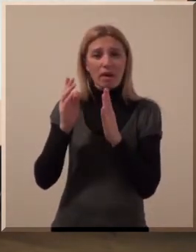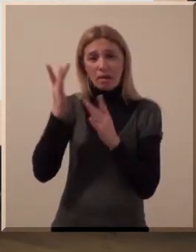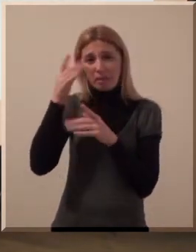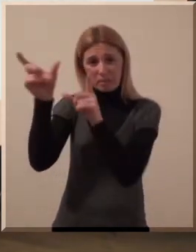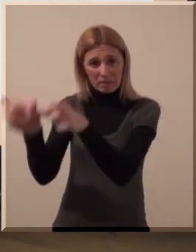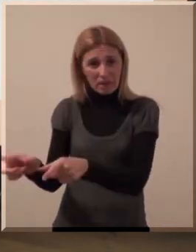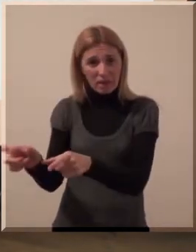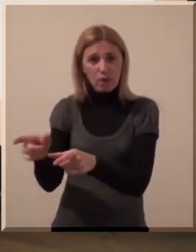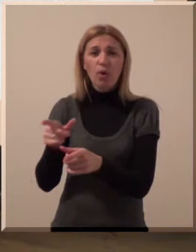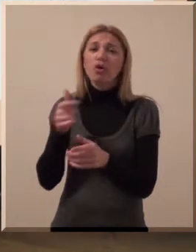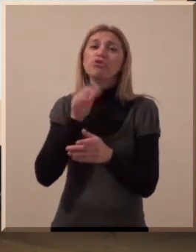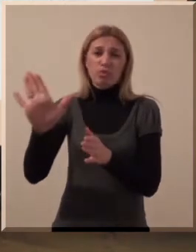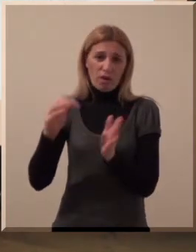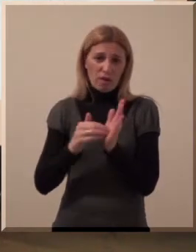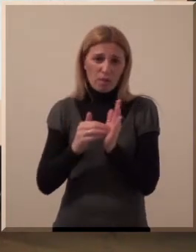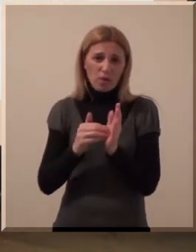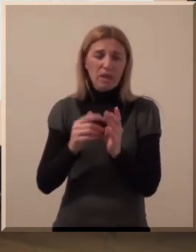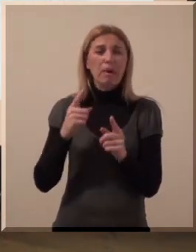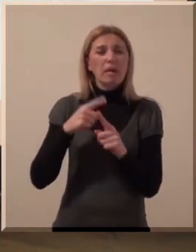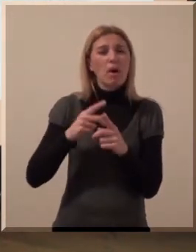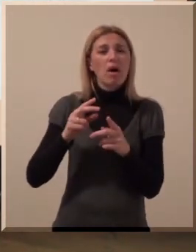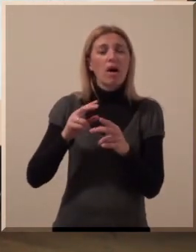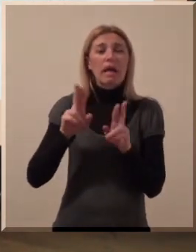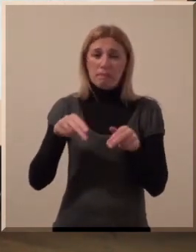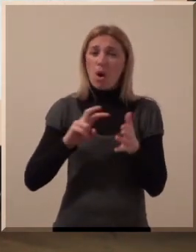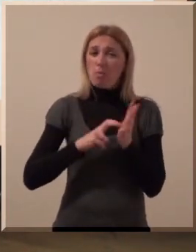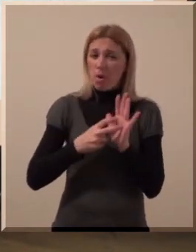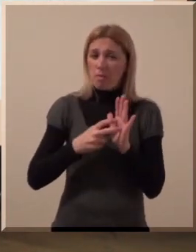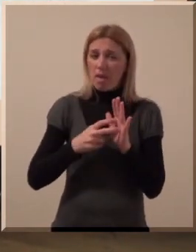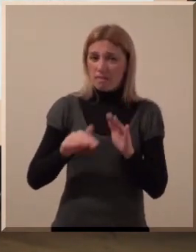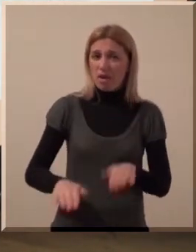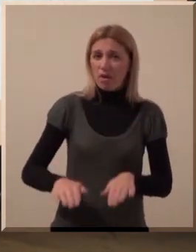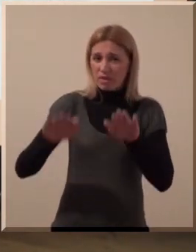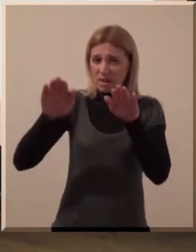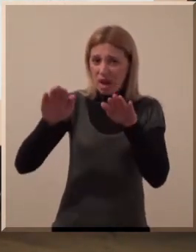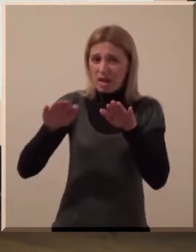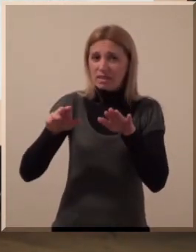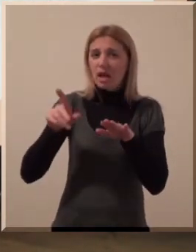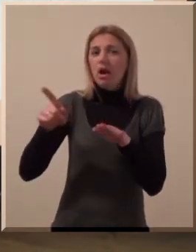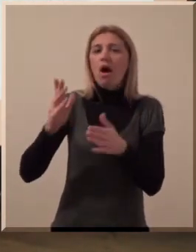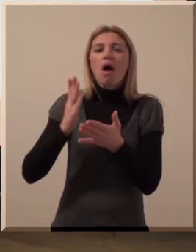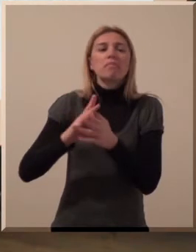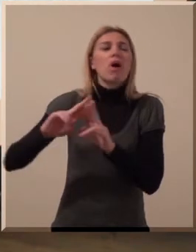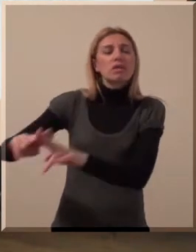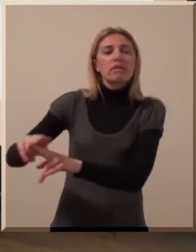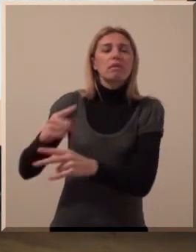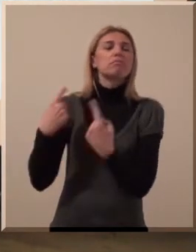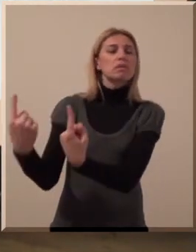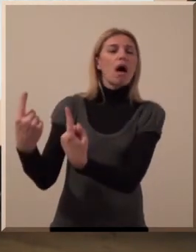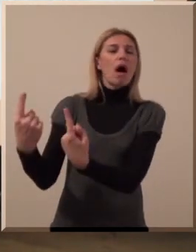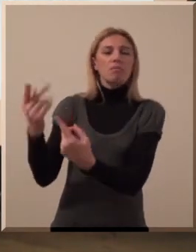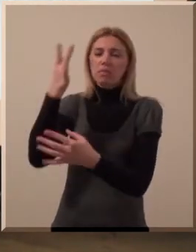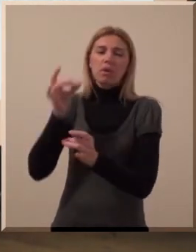o njemu onako kako je on imao potrebu u tom periodu kada je imao neku klizu od rastanja i praktično je bio prebušten